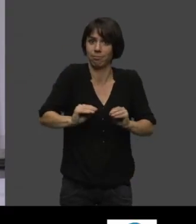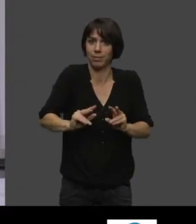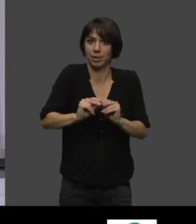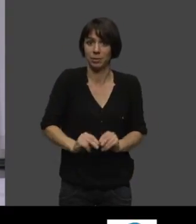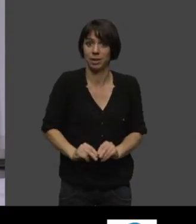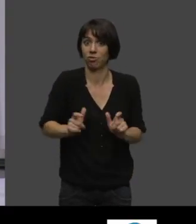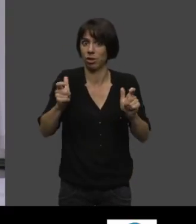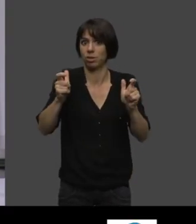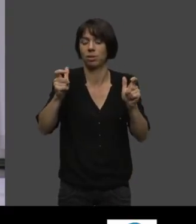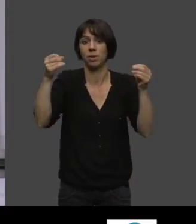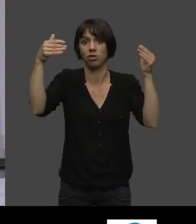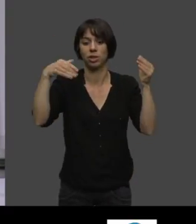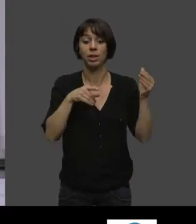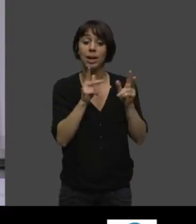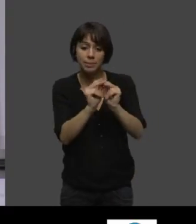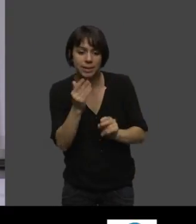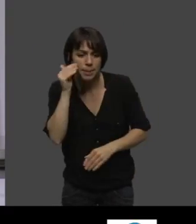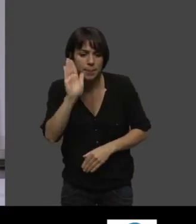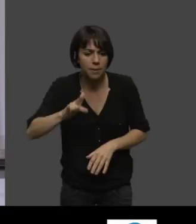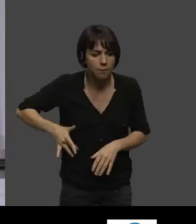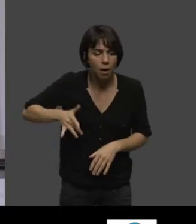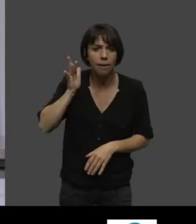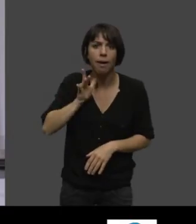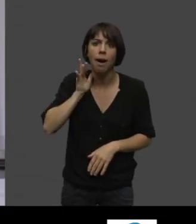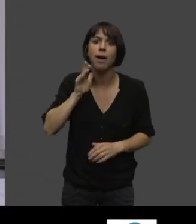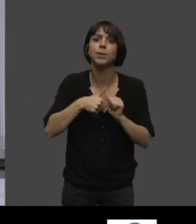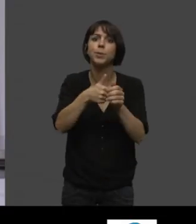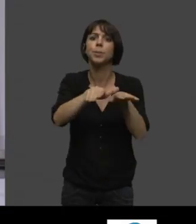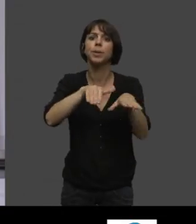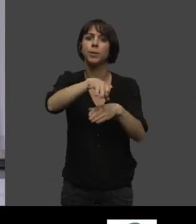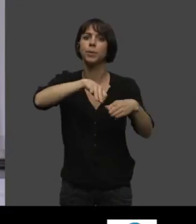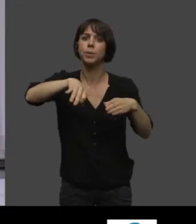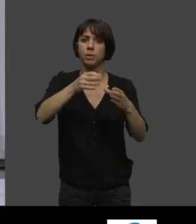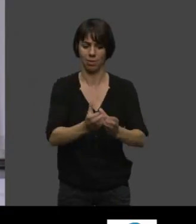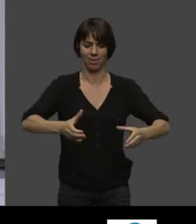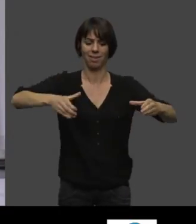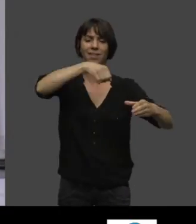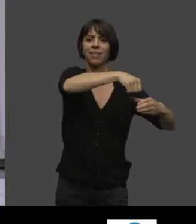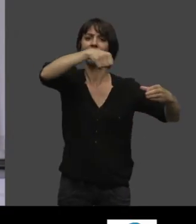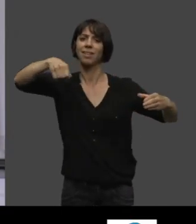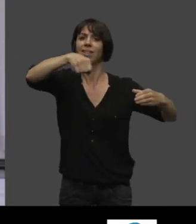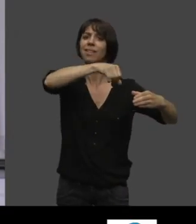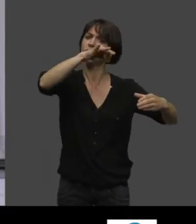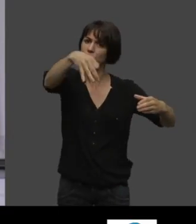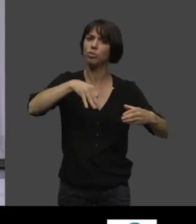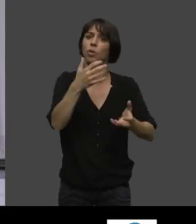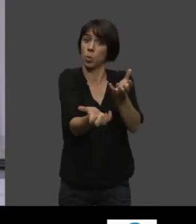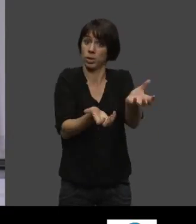le foie gras exude,'agresse, elle arrive en surface, mais presque automatiquement la repompre.